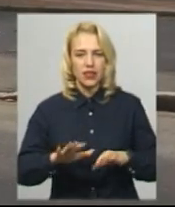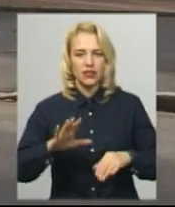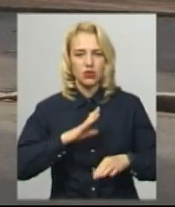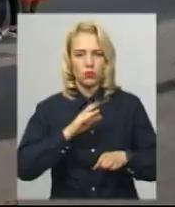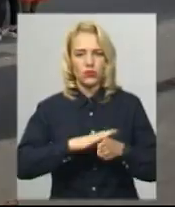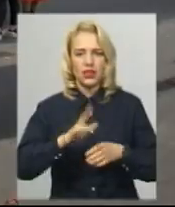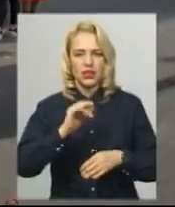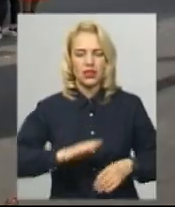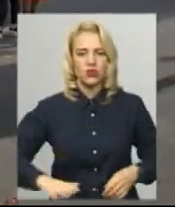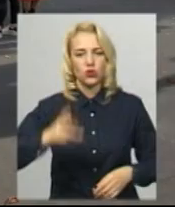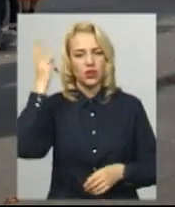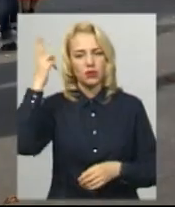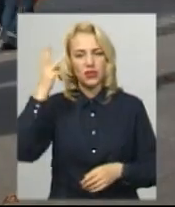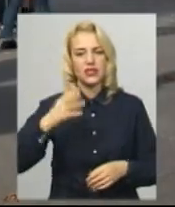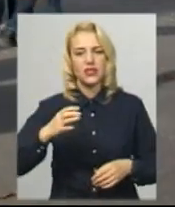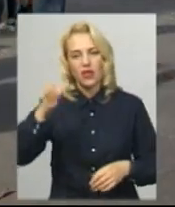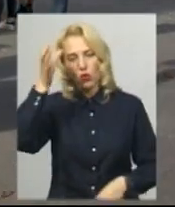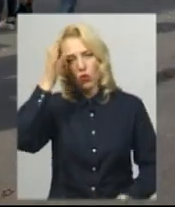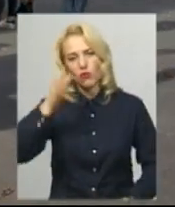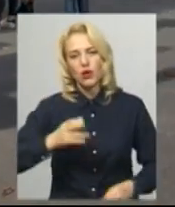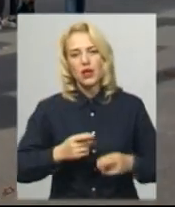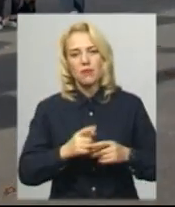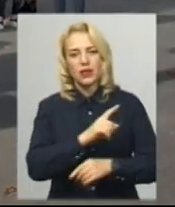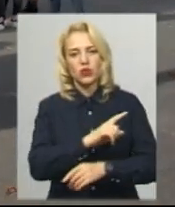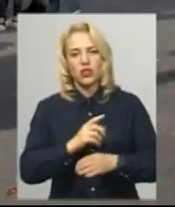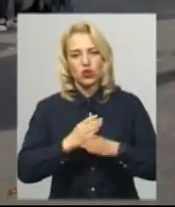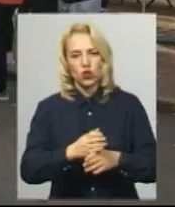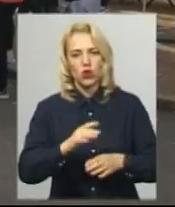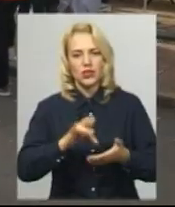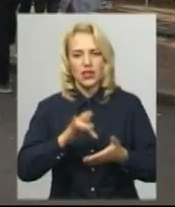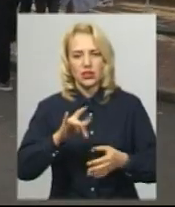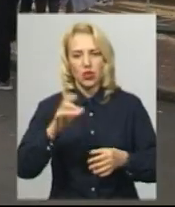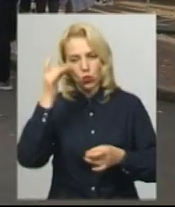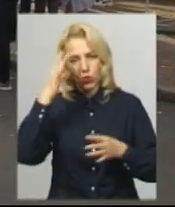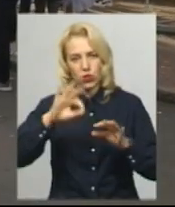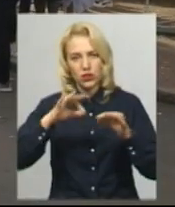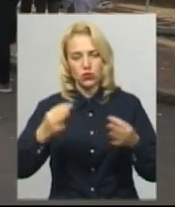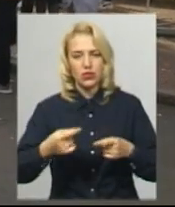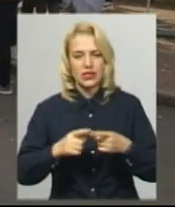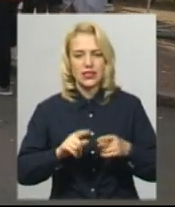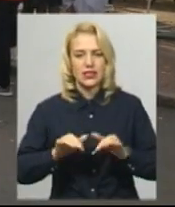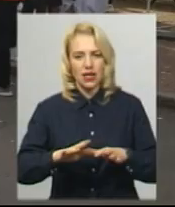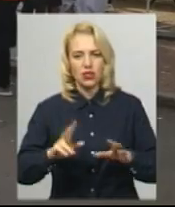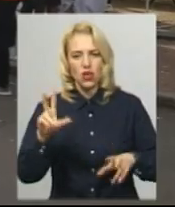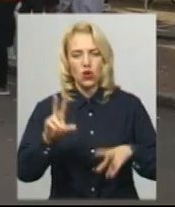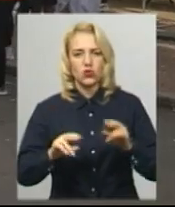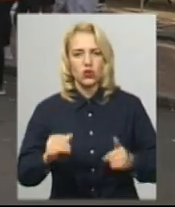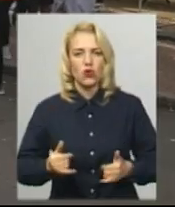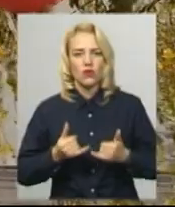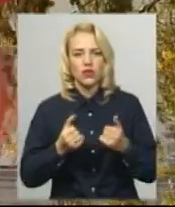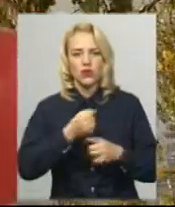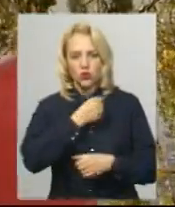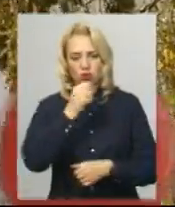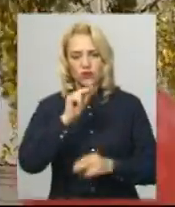території Хмельницького обласного науково-методичного центру культури і мистецтв. За її словами, захід був розрахований для дорослих вчителів,